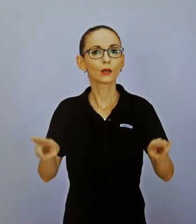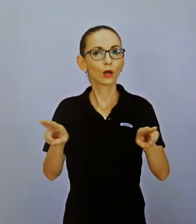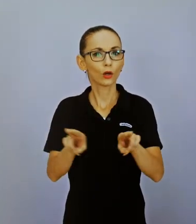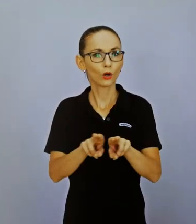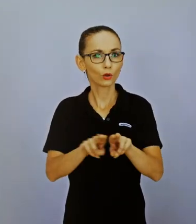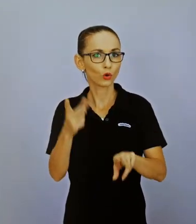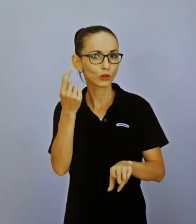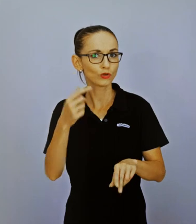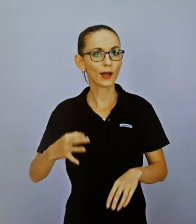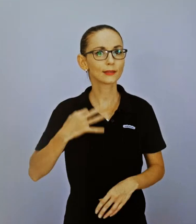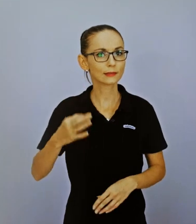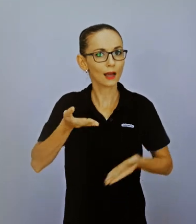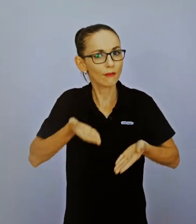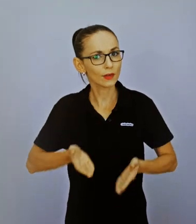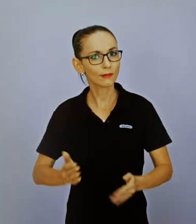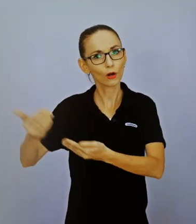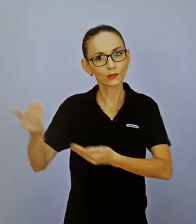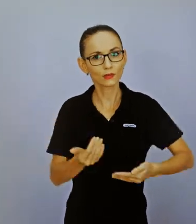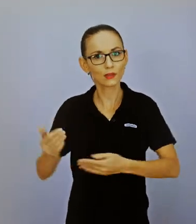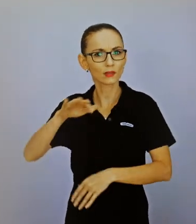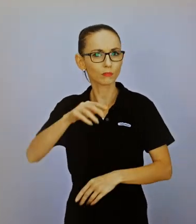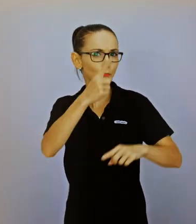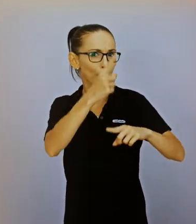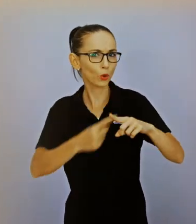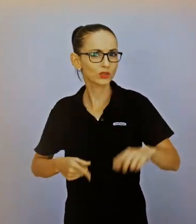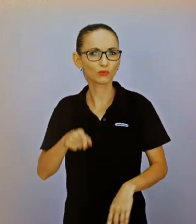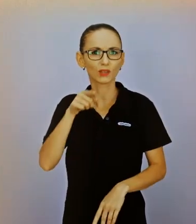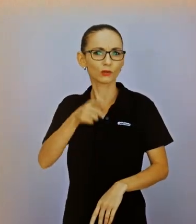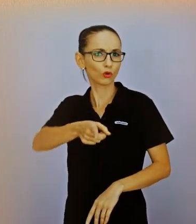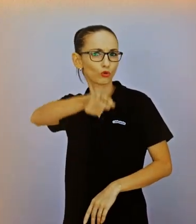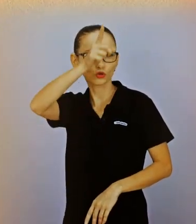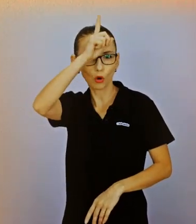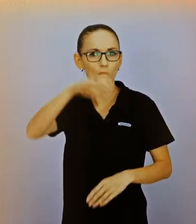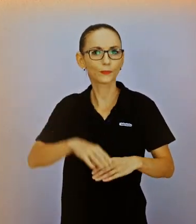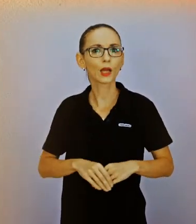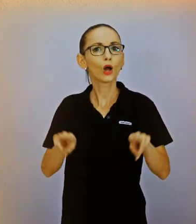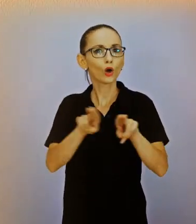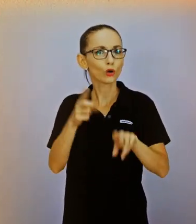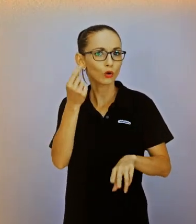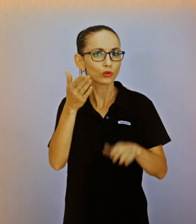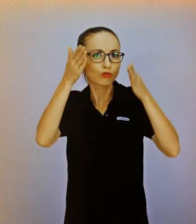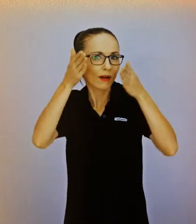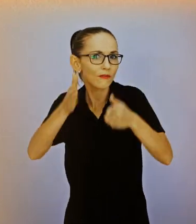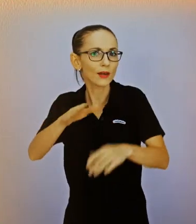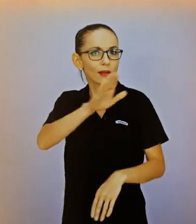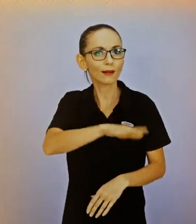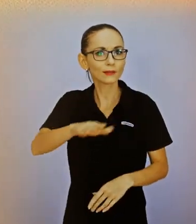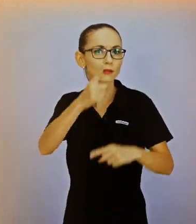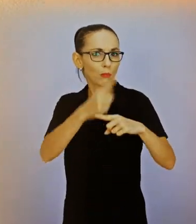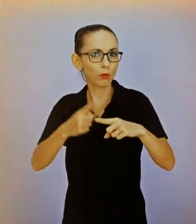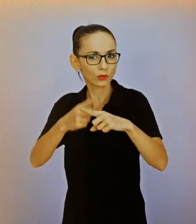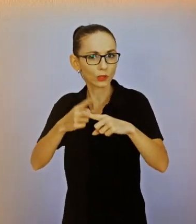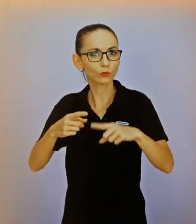Všetko sa to začína vlastne už pri narození. Rodičia totiž vdy sú veriť, že aj s vážnym hendikepom